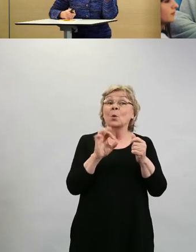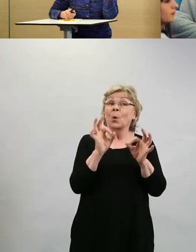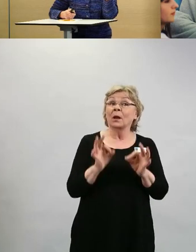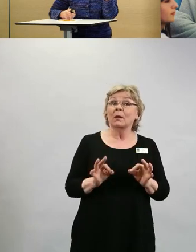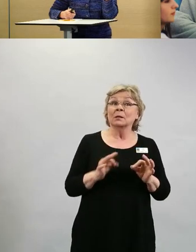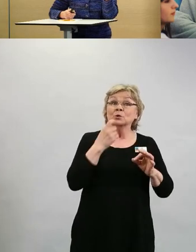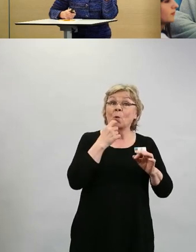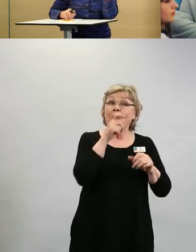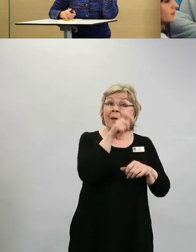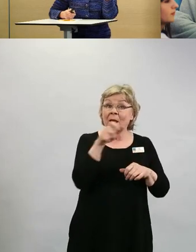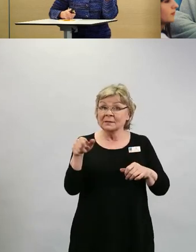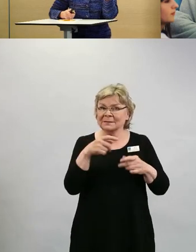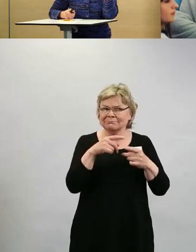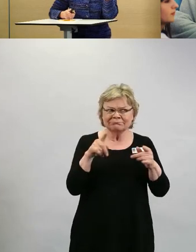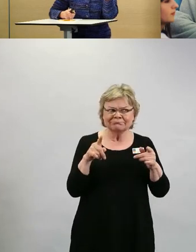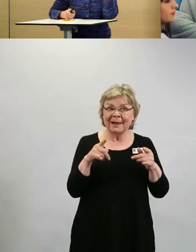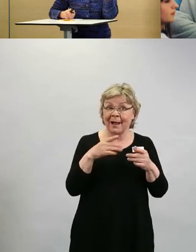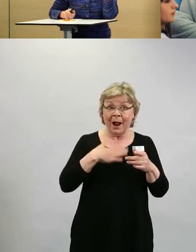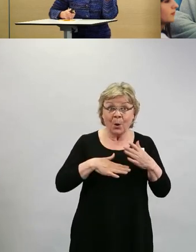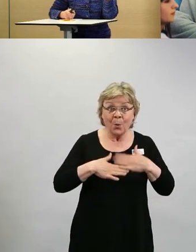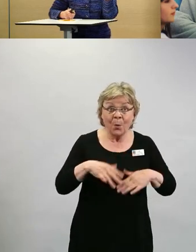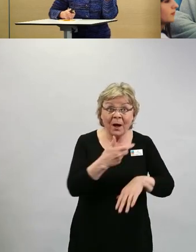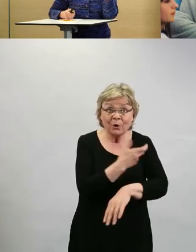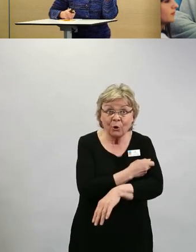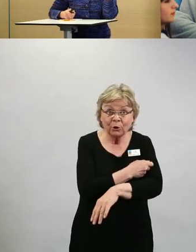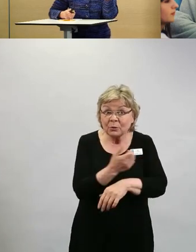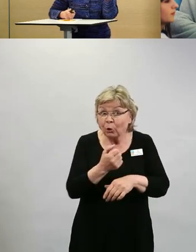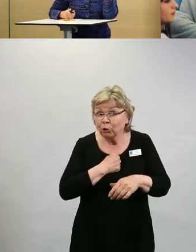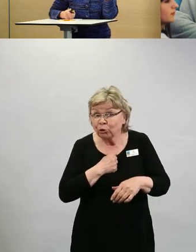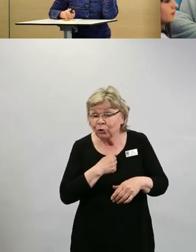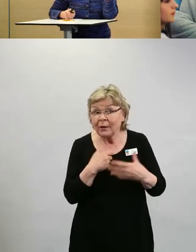on, niin kyllähän se on hyvää luokkaa.